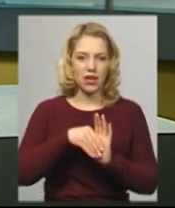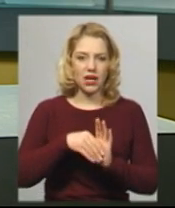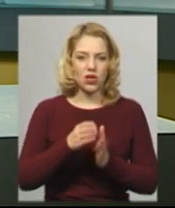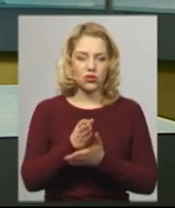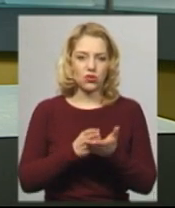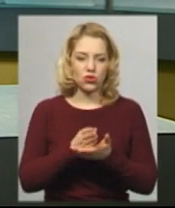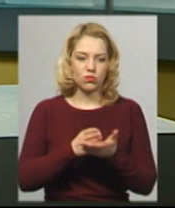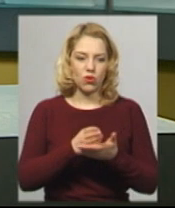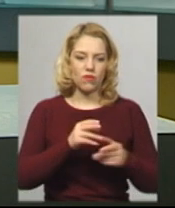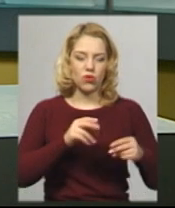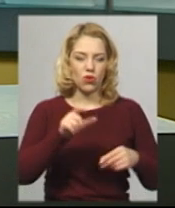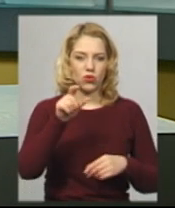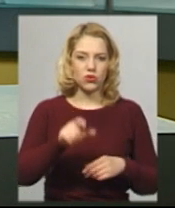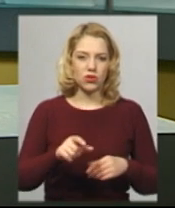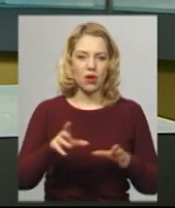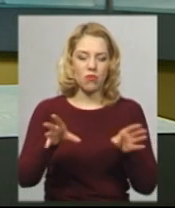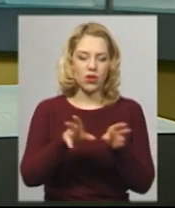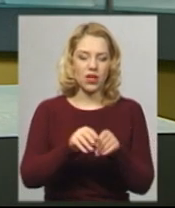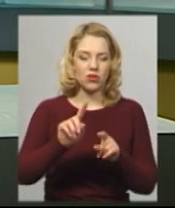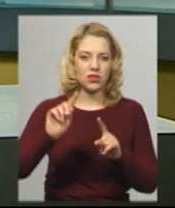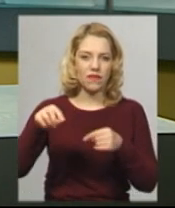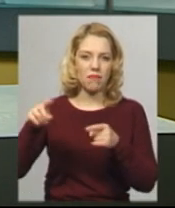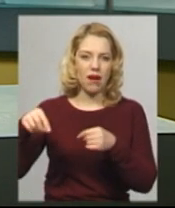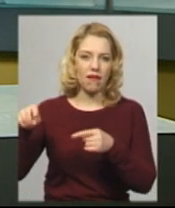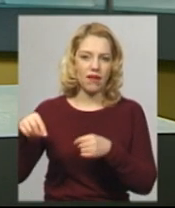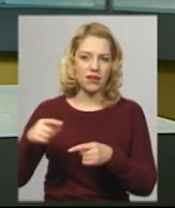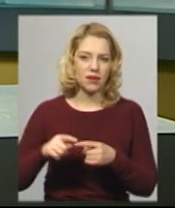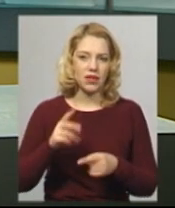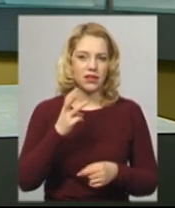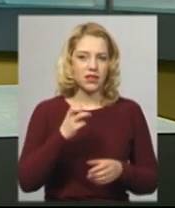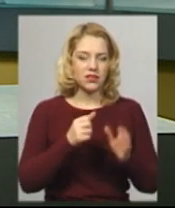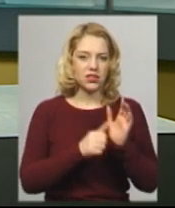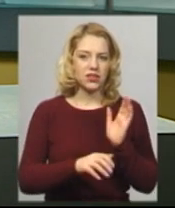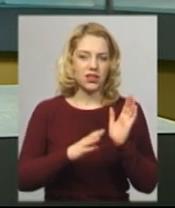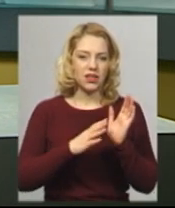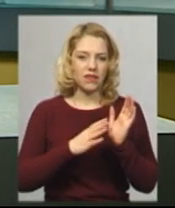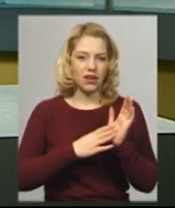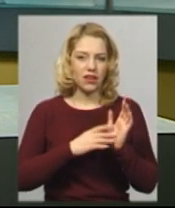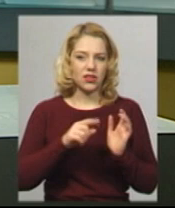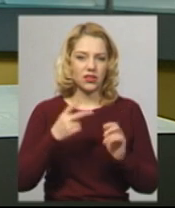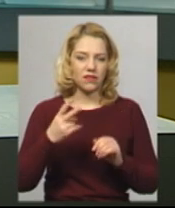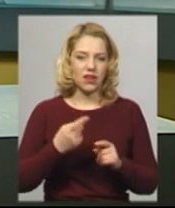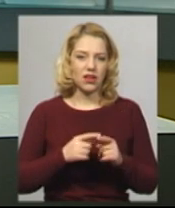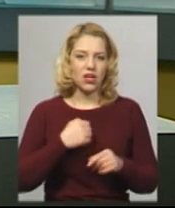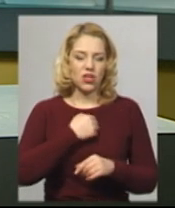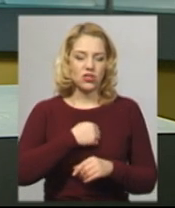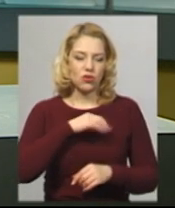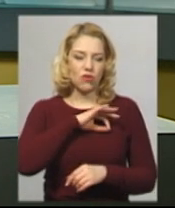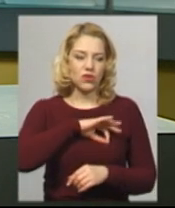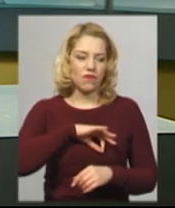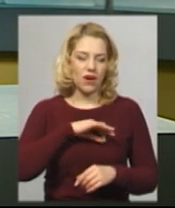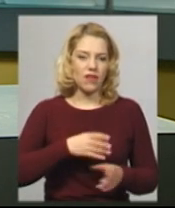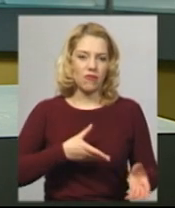поєднане з її вимаганням» та частиною 3 статті 369.2 «Зловживання впливом Кримінального кодексу